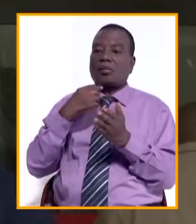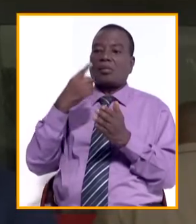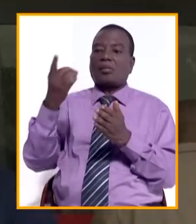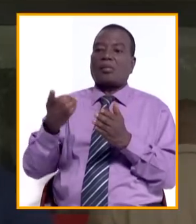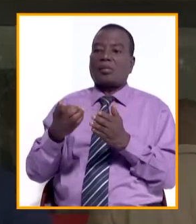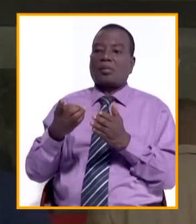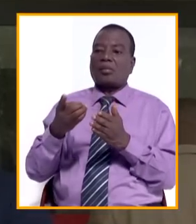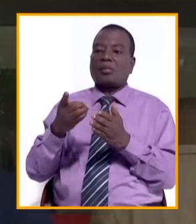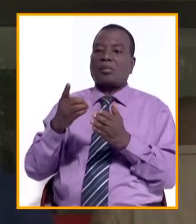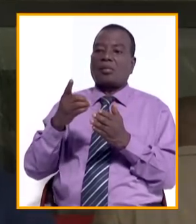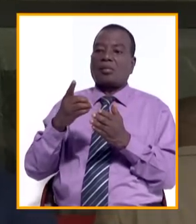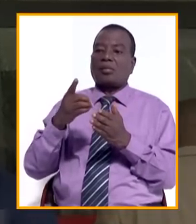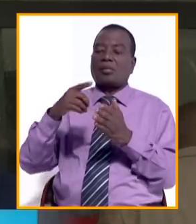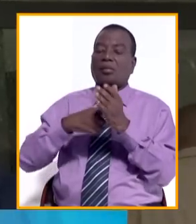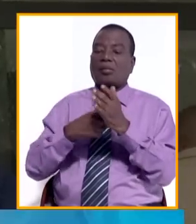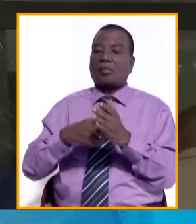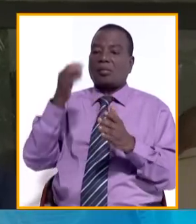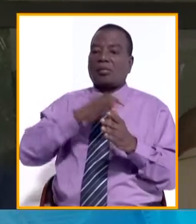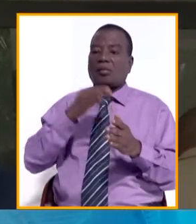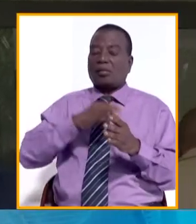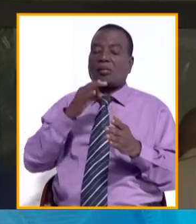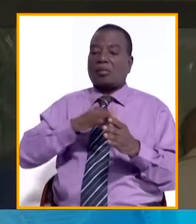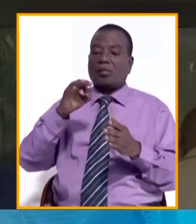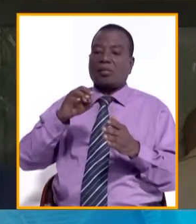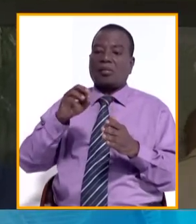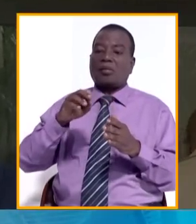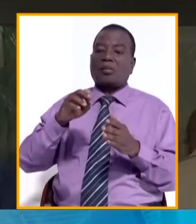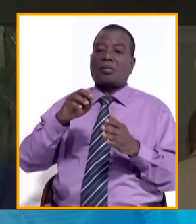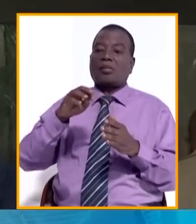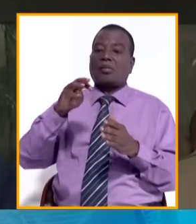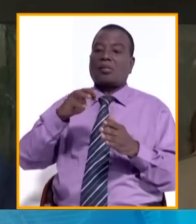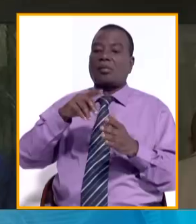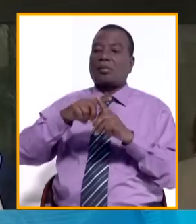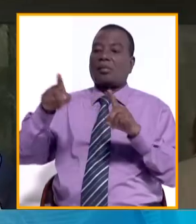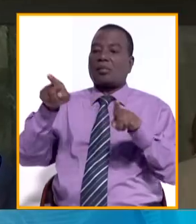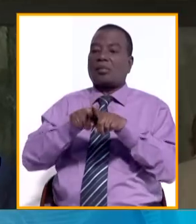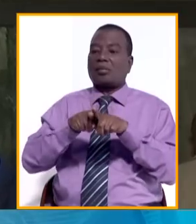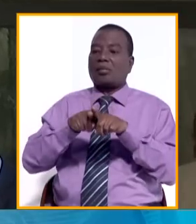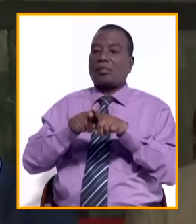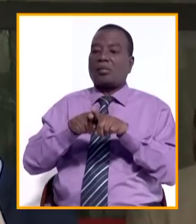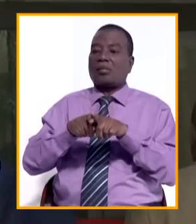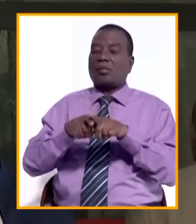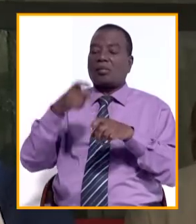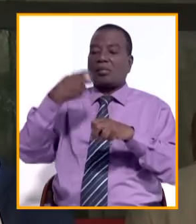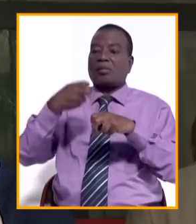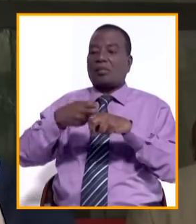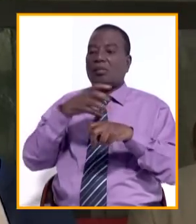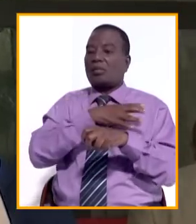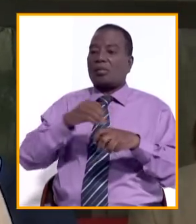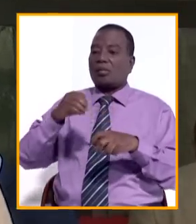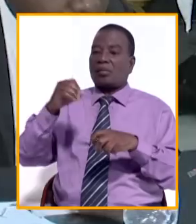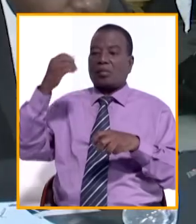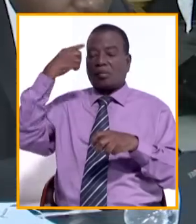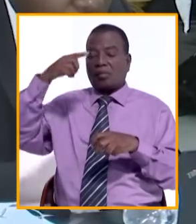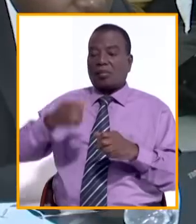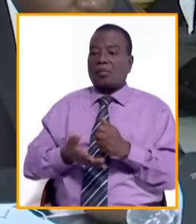à la fois les besoins du pays et ses priorités, mais également les contraintes et aussi les besoins de l'OMS